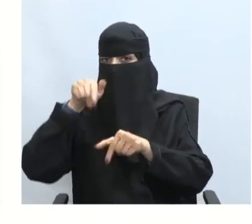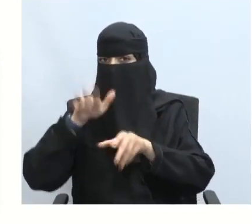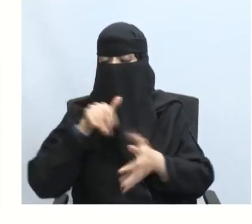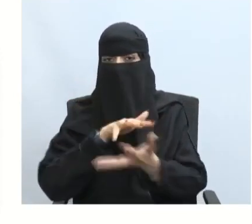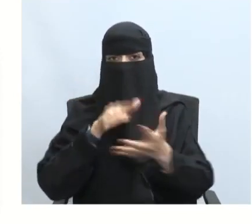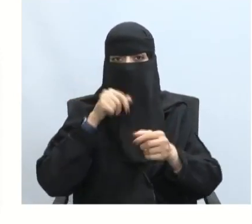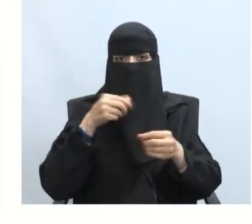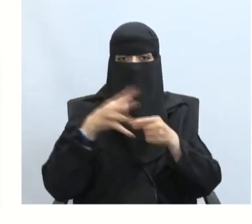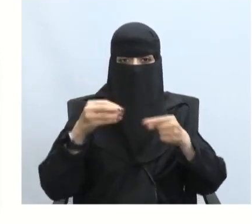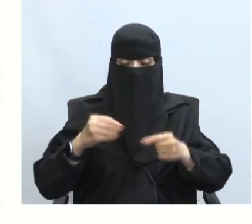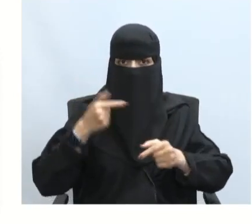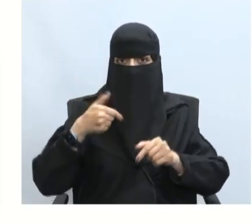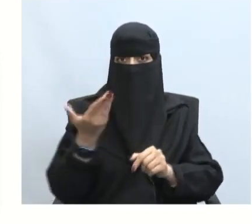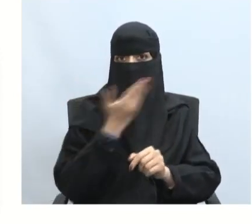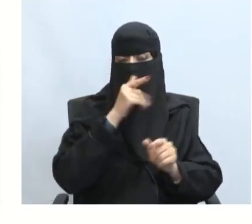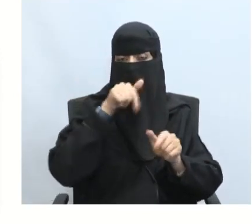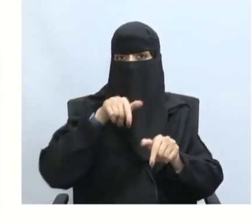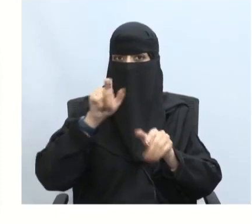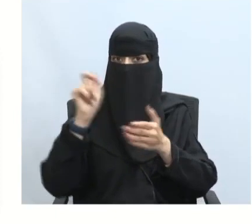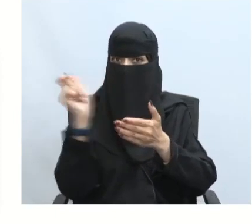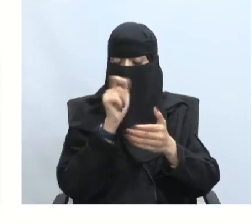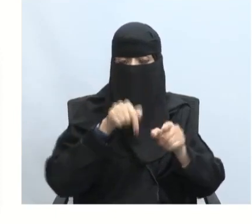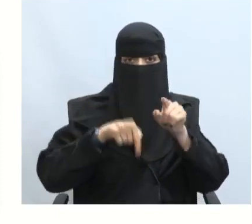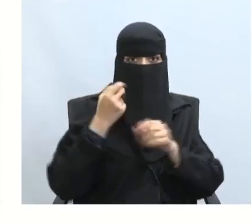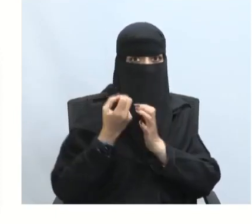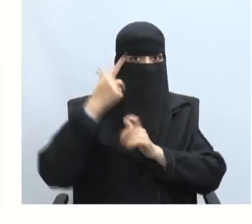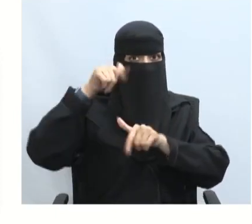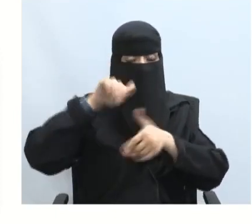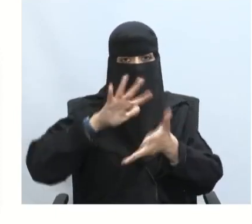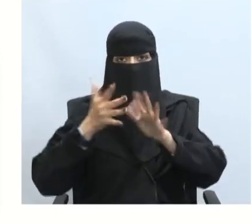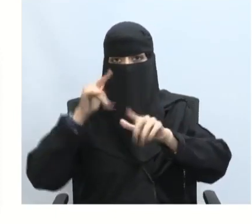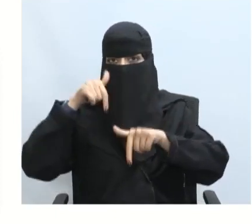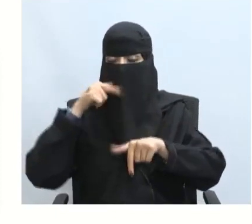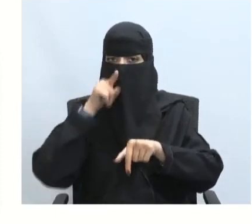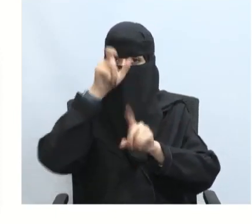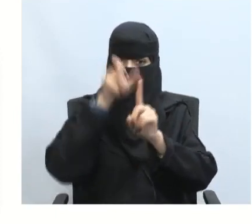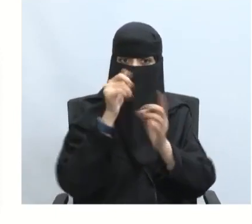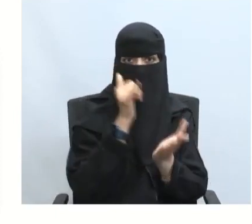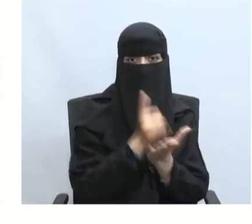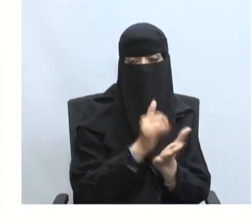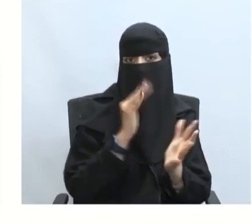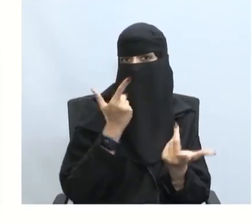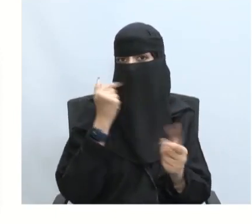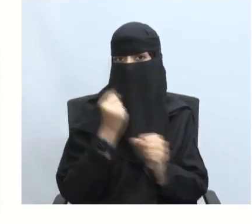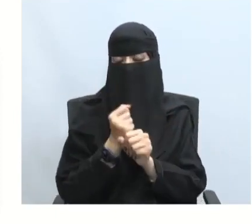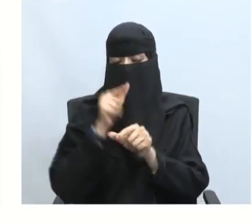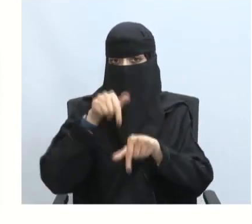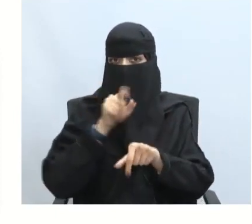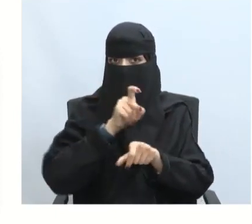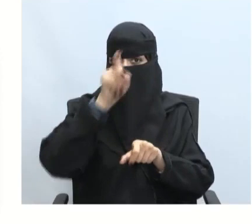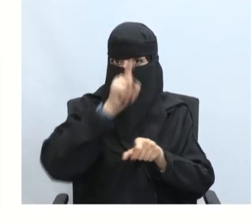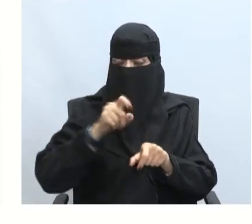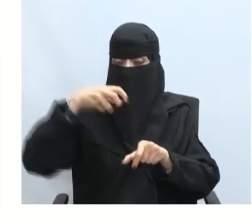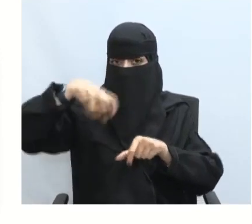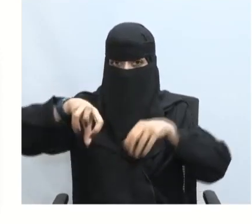للتقليل أثرها واكتب مقترحاتك حولها لو كنت مسؤولاً هنا ينقسم السؤال